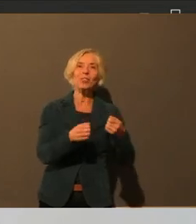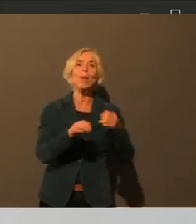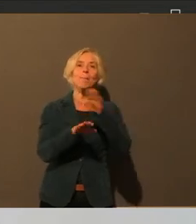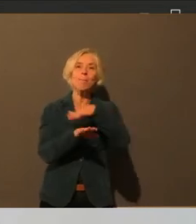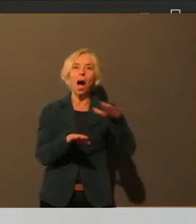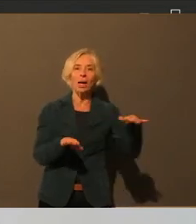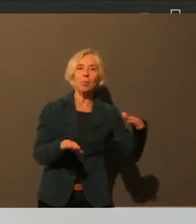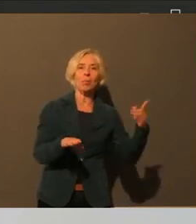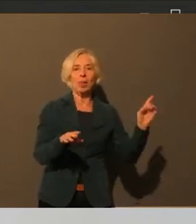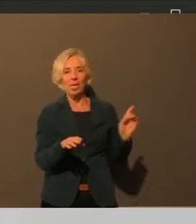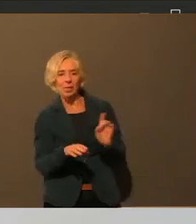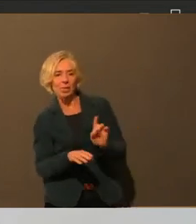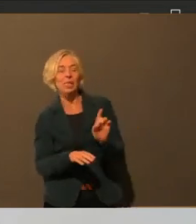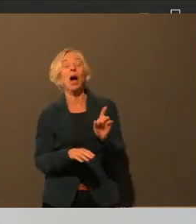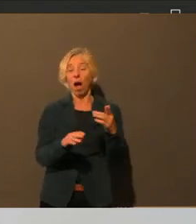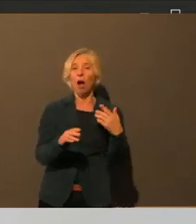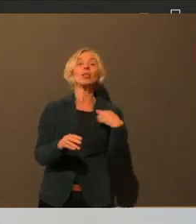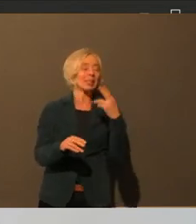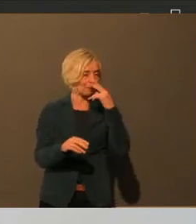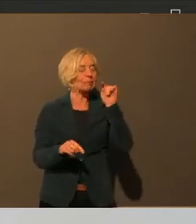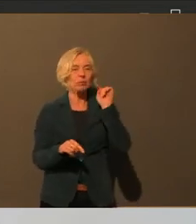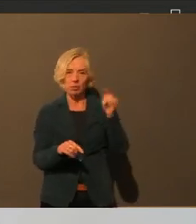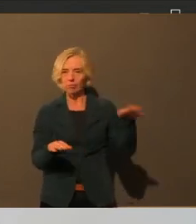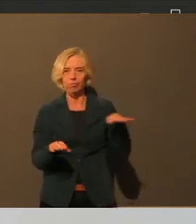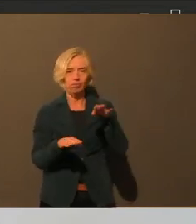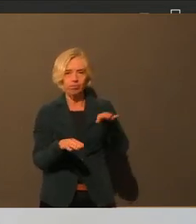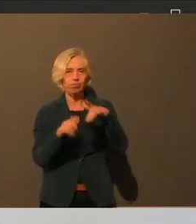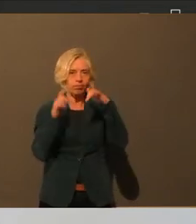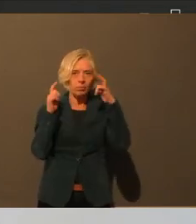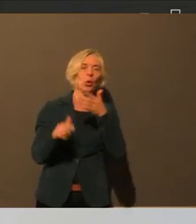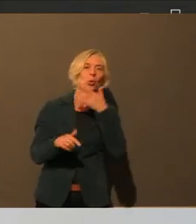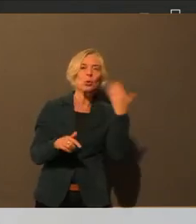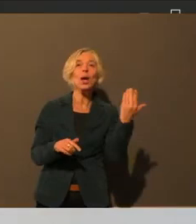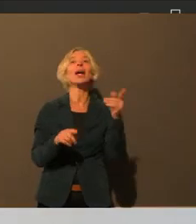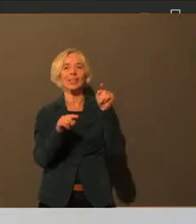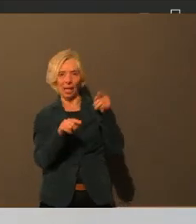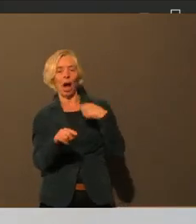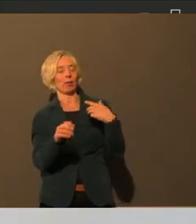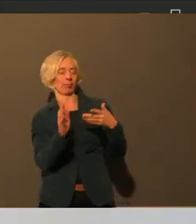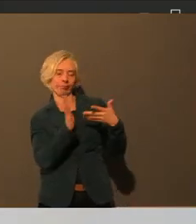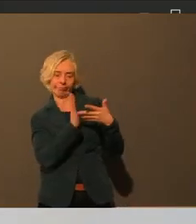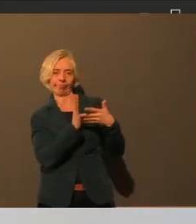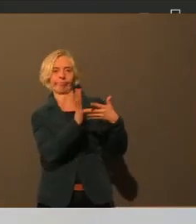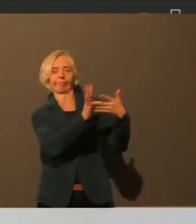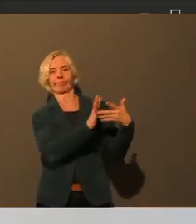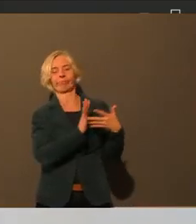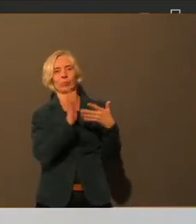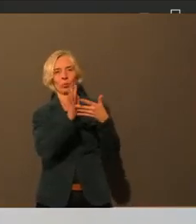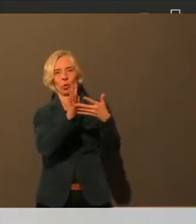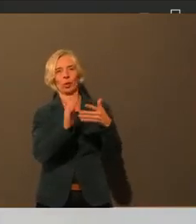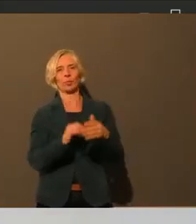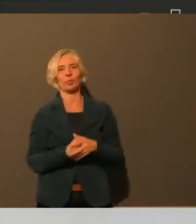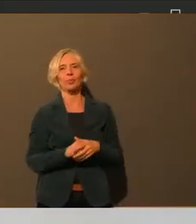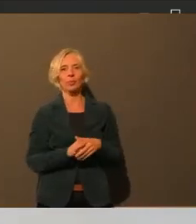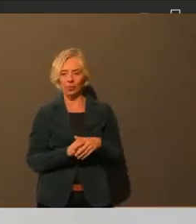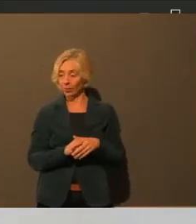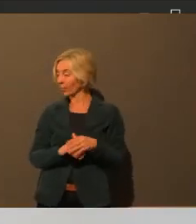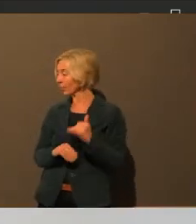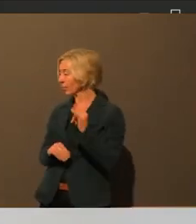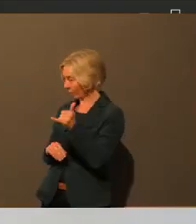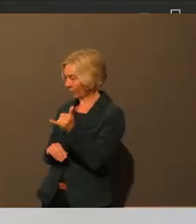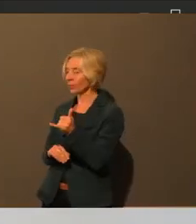Ballungen auch zu beobachten sind. Und diese Zusammenführung müssen wir es einfach dann bringen. Soweit man von